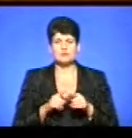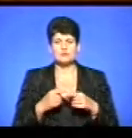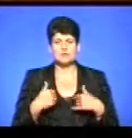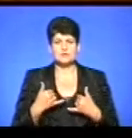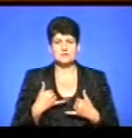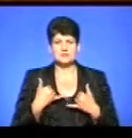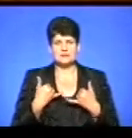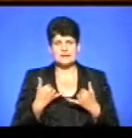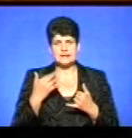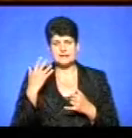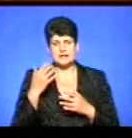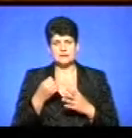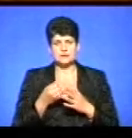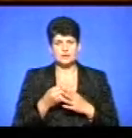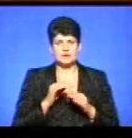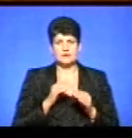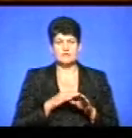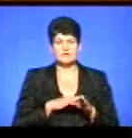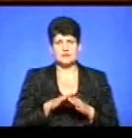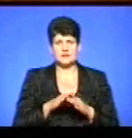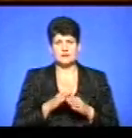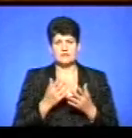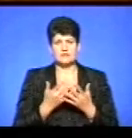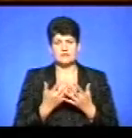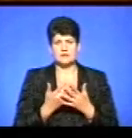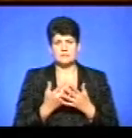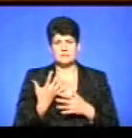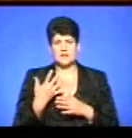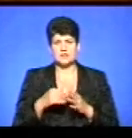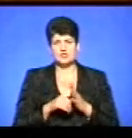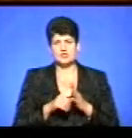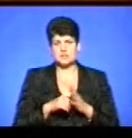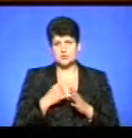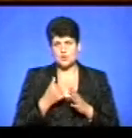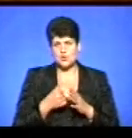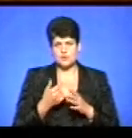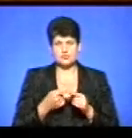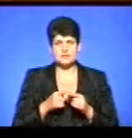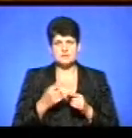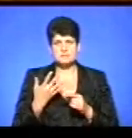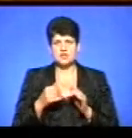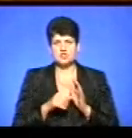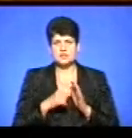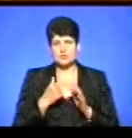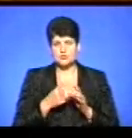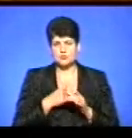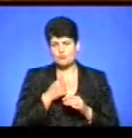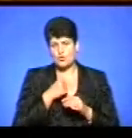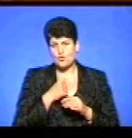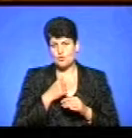присвятила від ідеї до реалізації фільму майже 5-6 років. Тому ці 5-6 років спробую